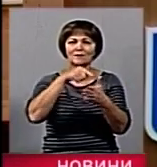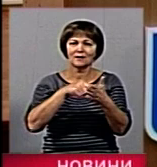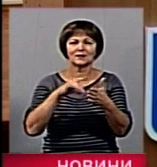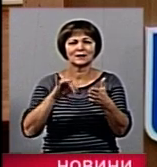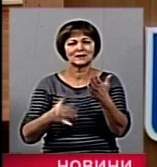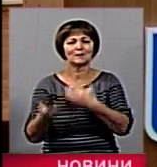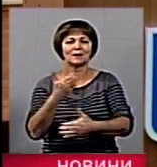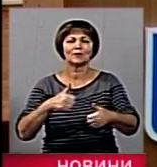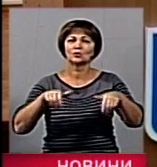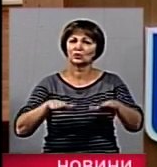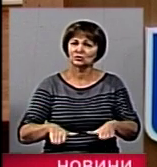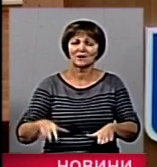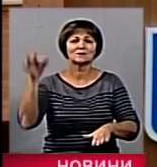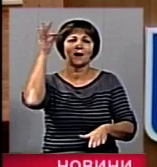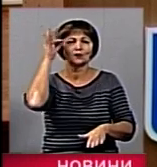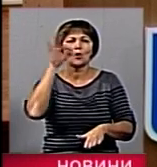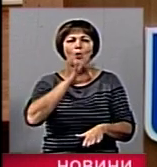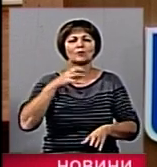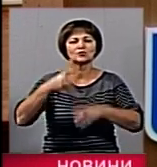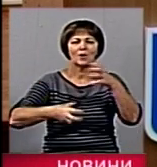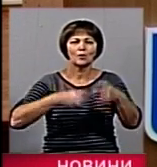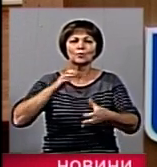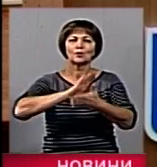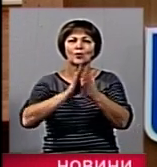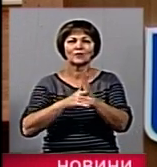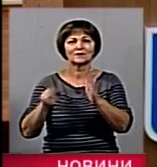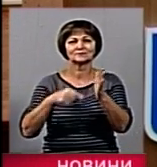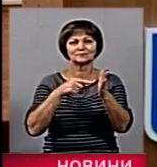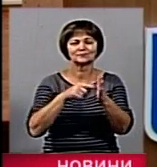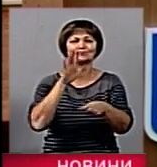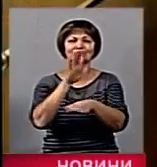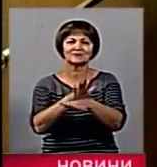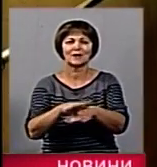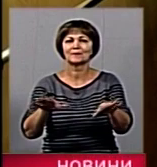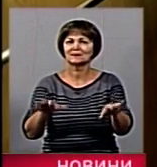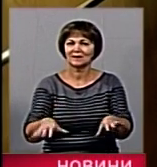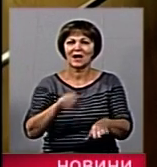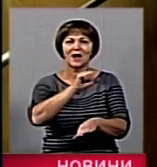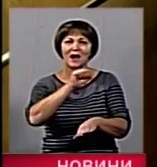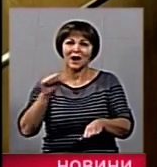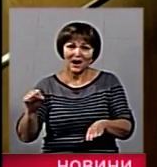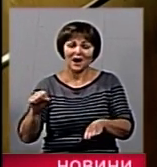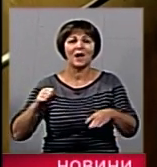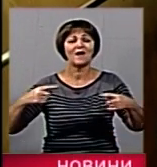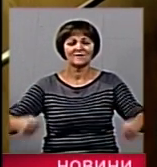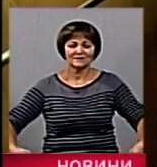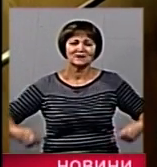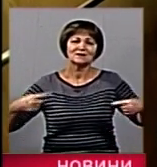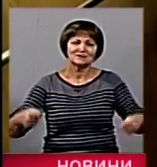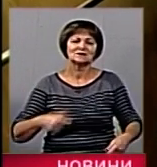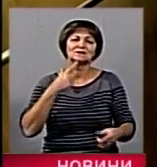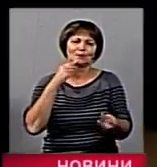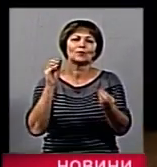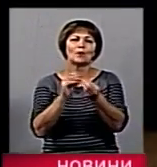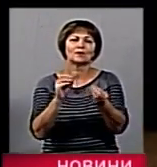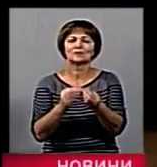відповідні рішення. Згадують про міжнародні харті, укази та доручення президента, а віз чи, вибачте, інвалідний візочок і нині